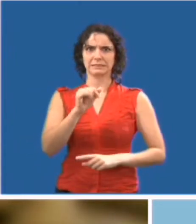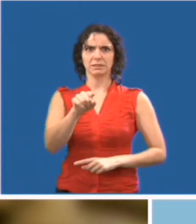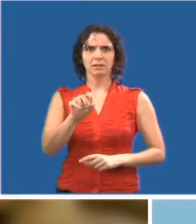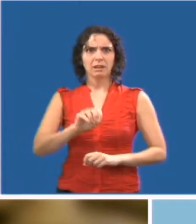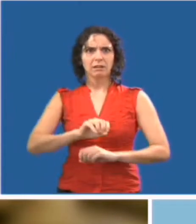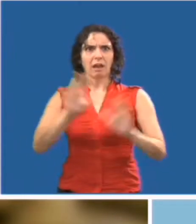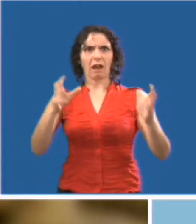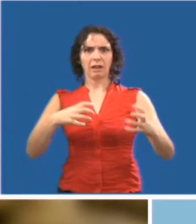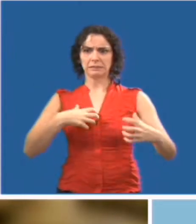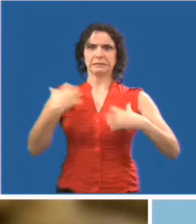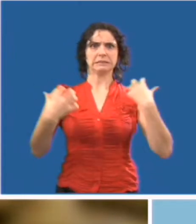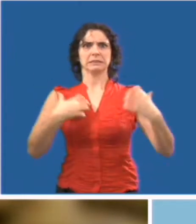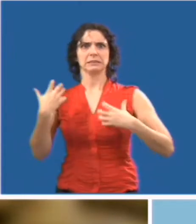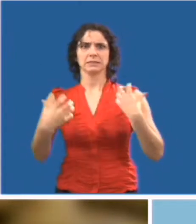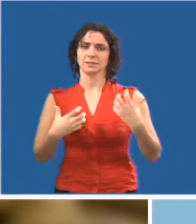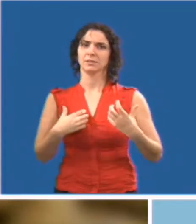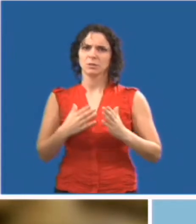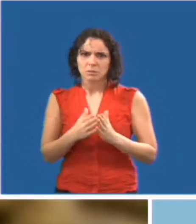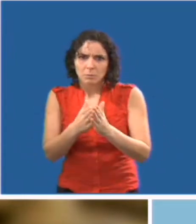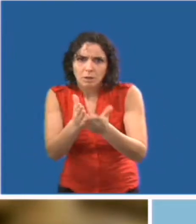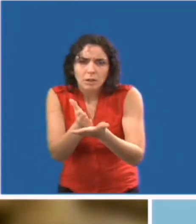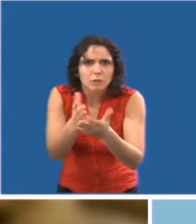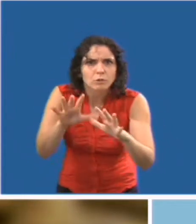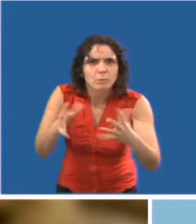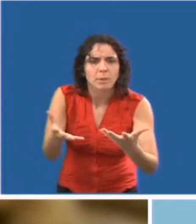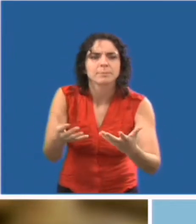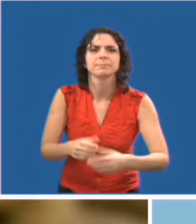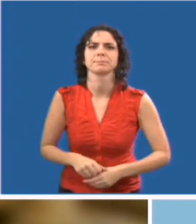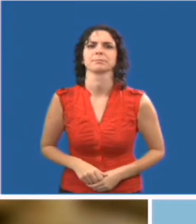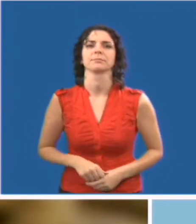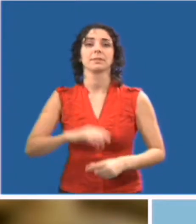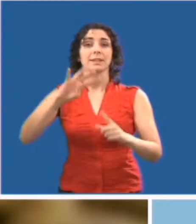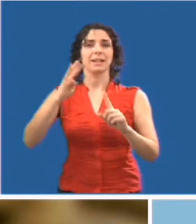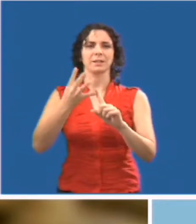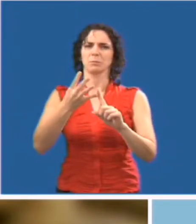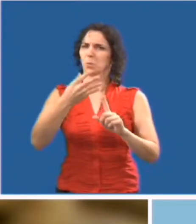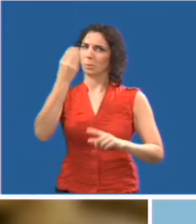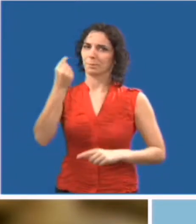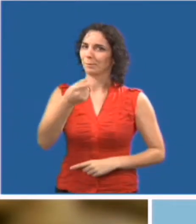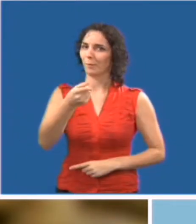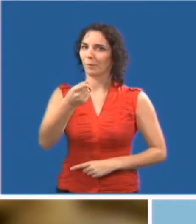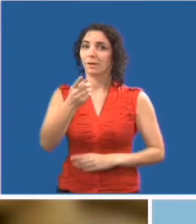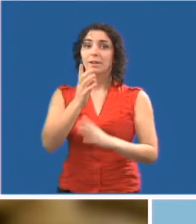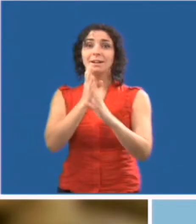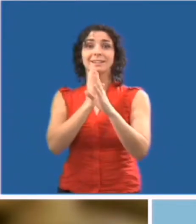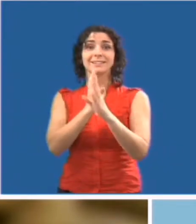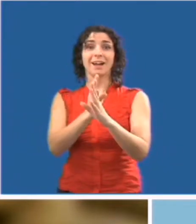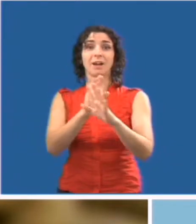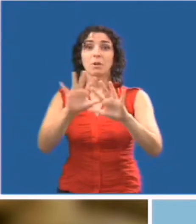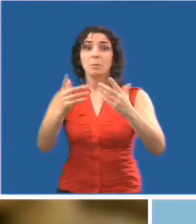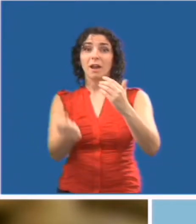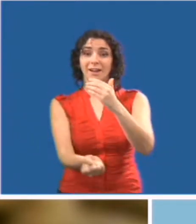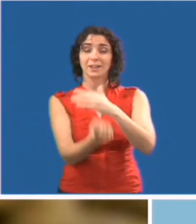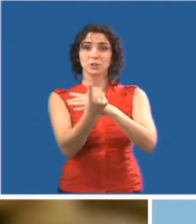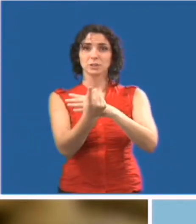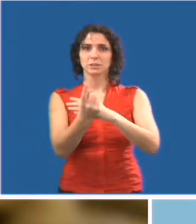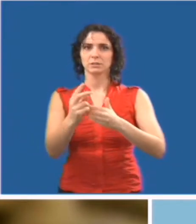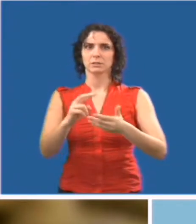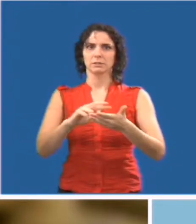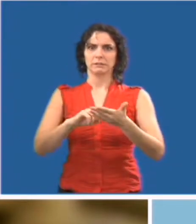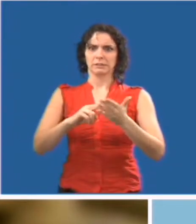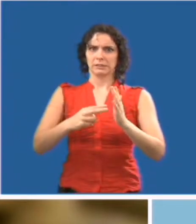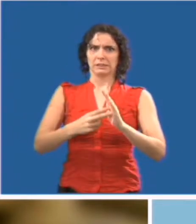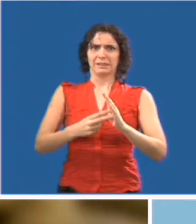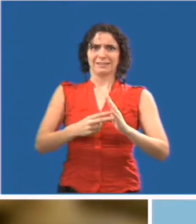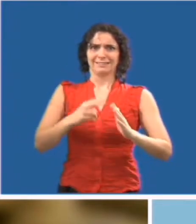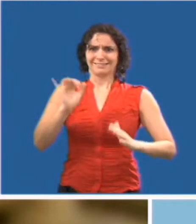crise, demandez-lui comment vous pouvez l'aider. N'oubliez pas que les réactions du client n'ont rien à